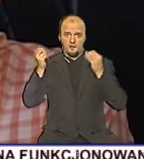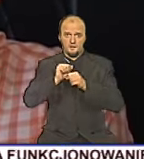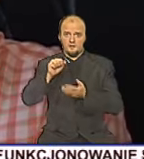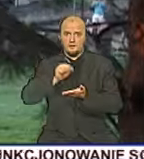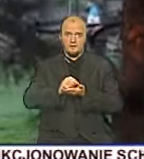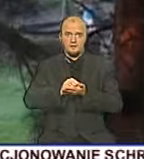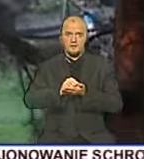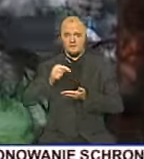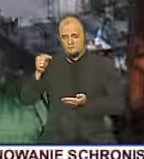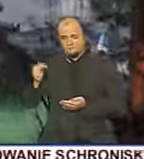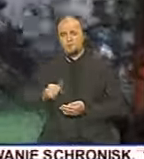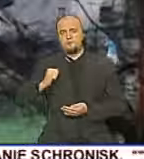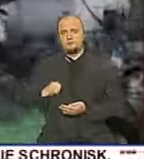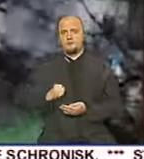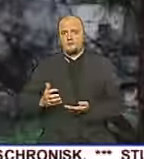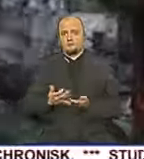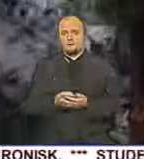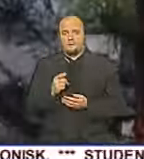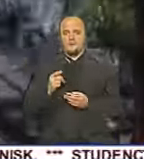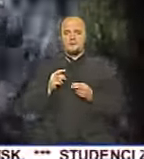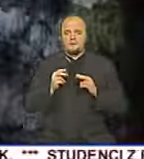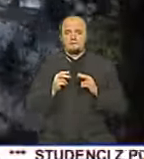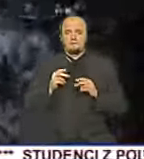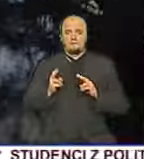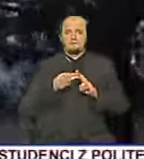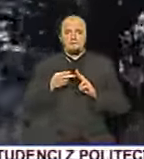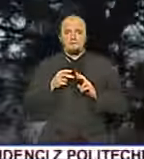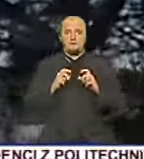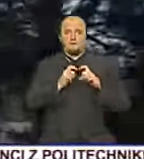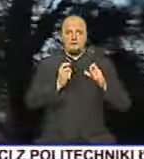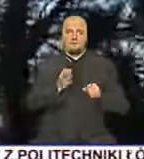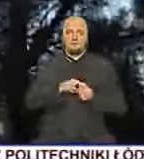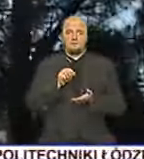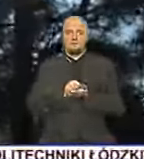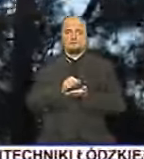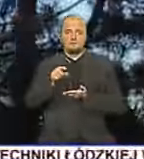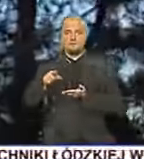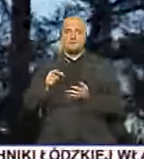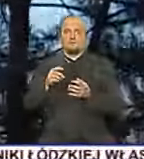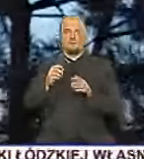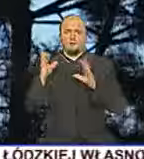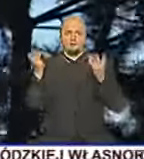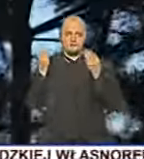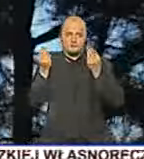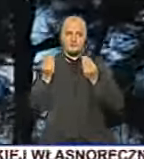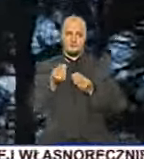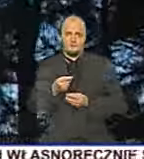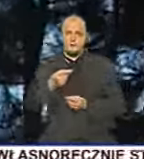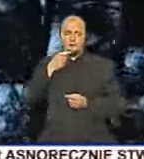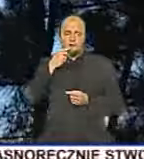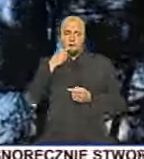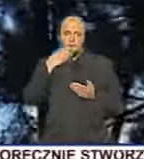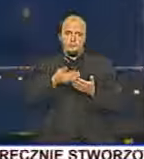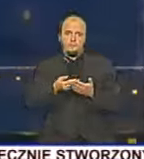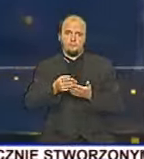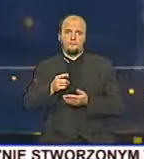poczekać. Przedstawiciel firmy, która zajmuje się ratownictwem medycznym na tym terenie, w wystosowanym do nas oświadczeniu, tak komentuje wezwanie